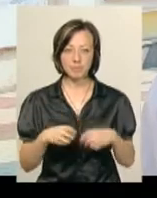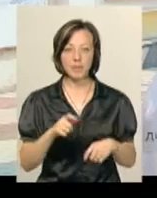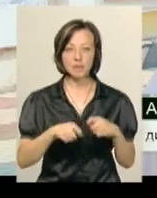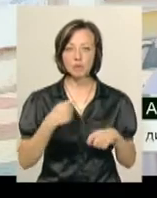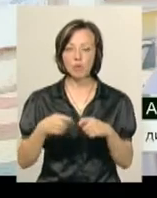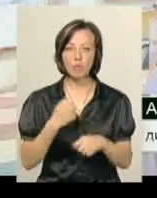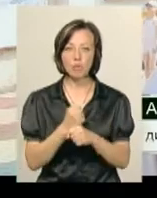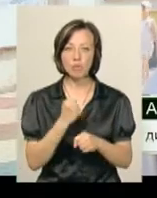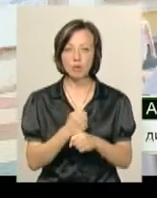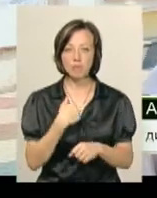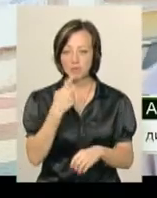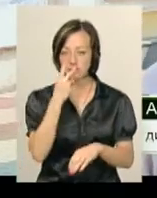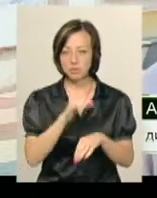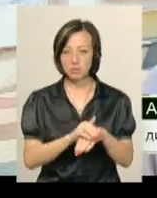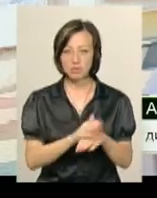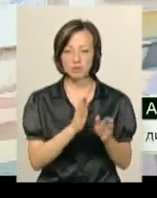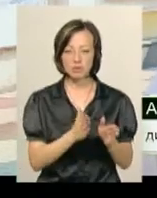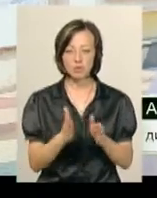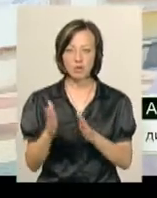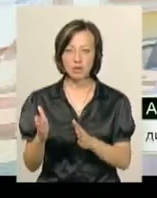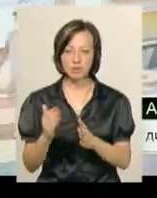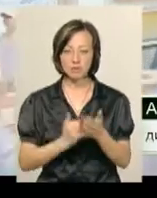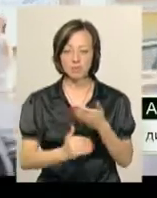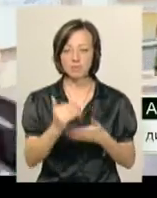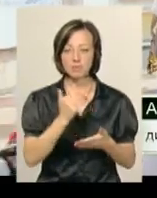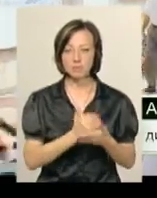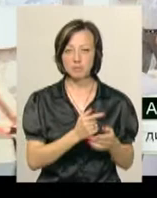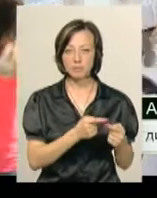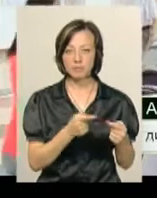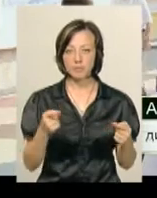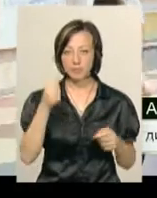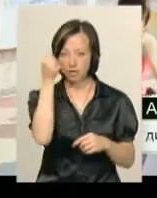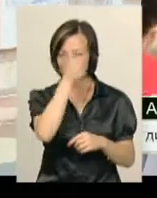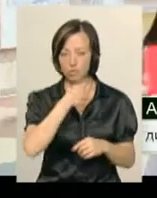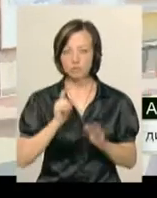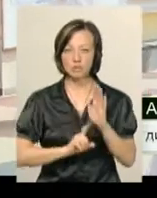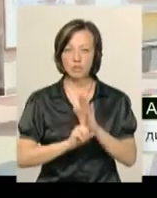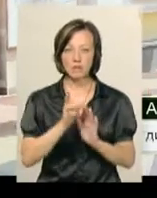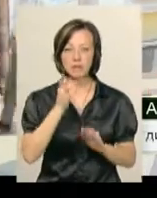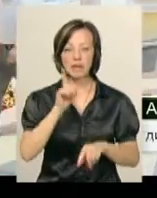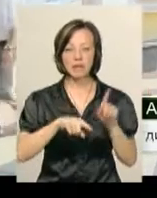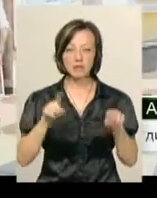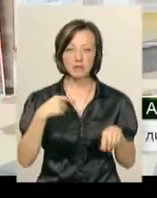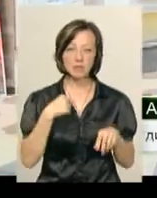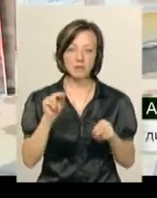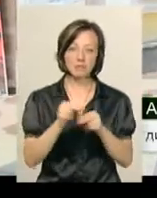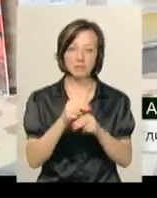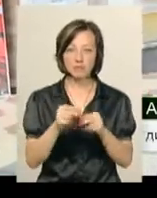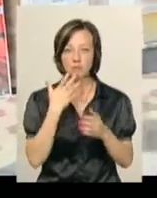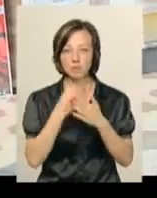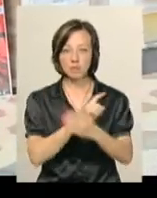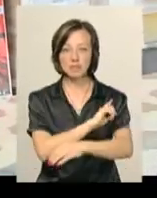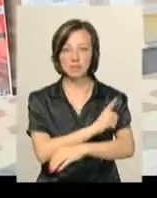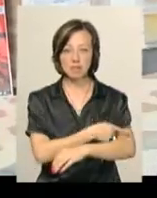помічали регулярно впродовж року. Спочатку це було рідко. Ми коригували своїми силами хід